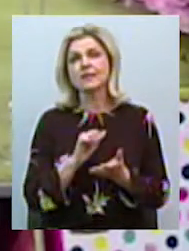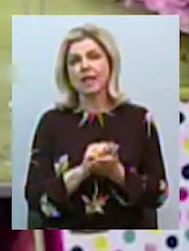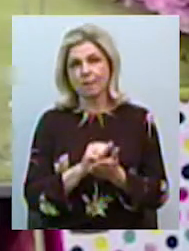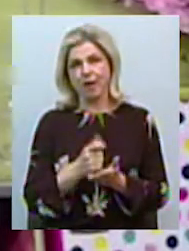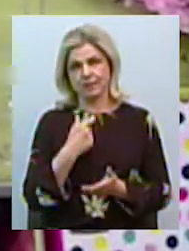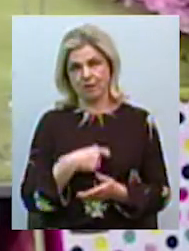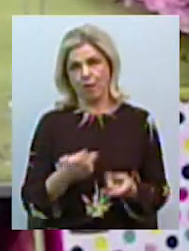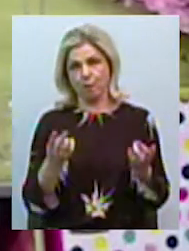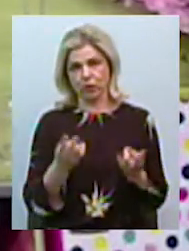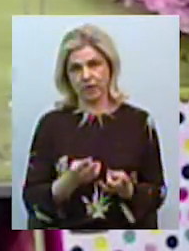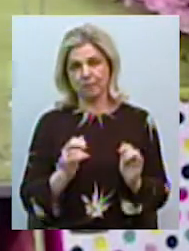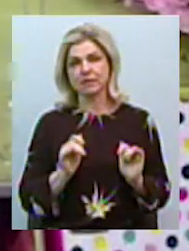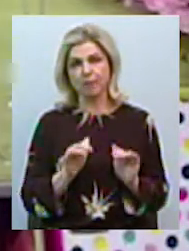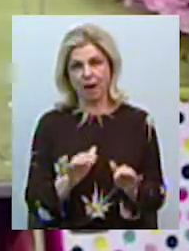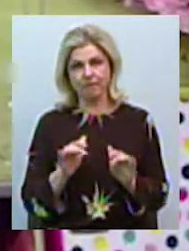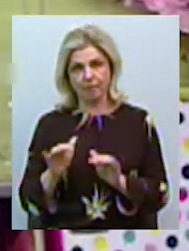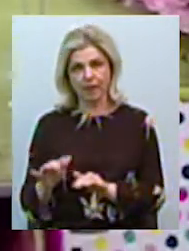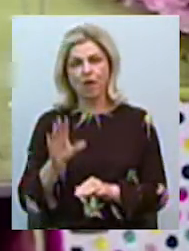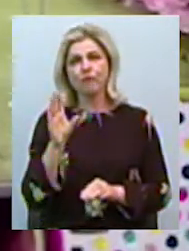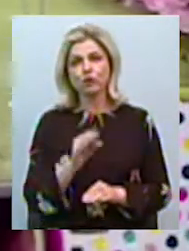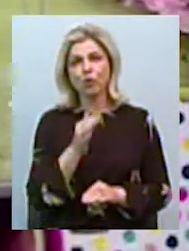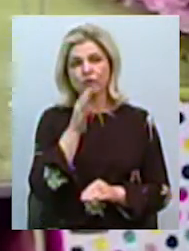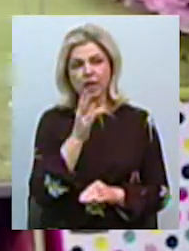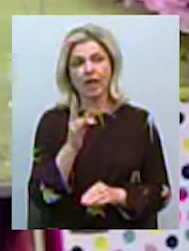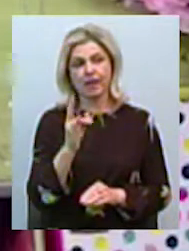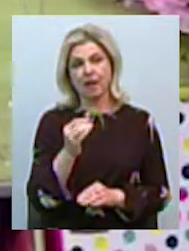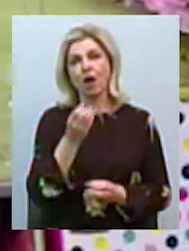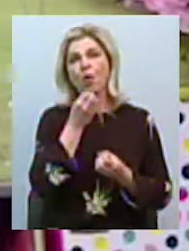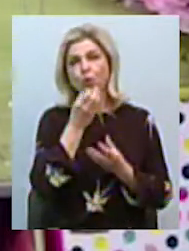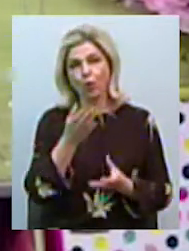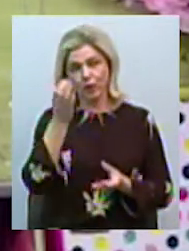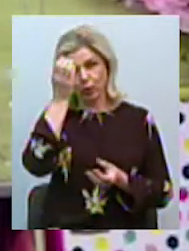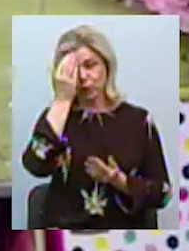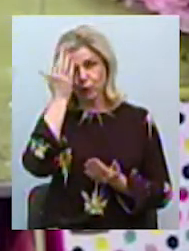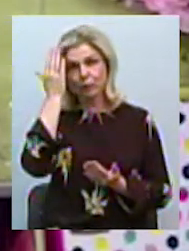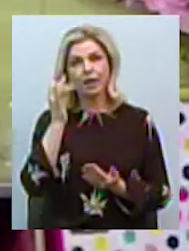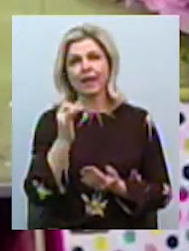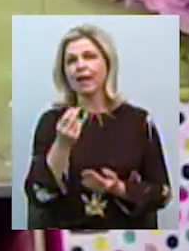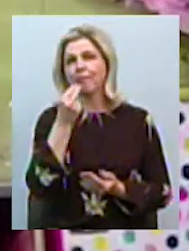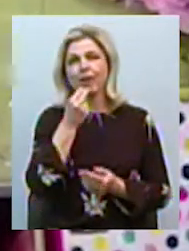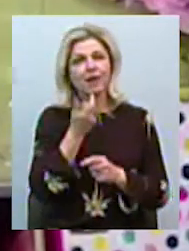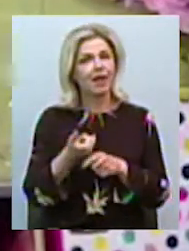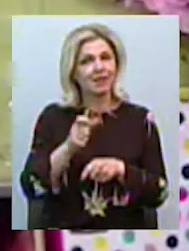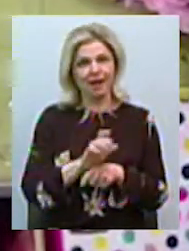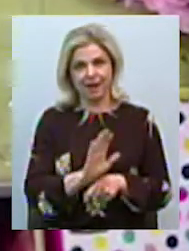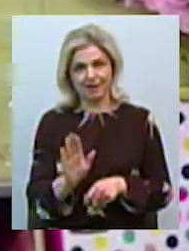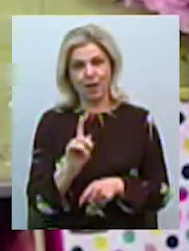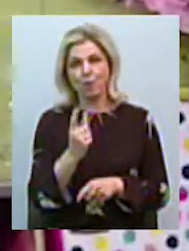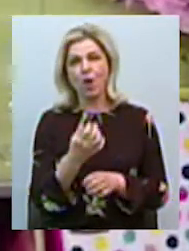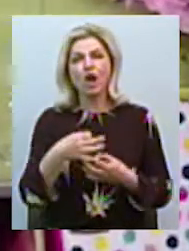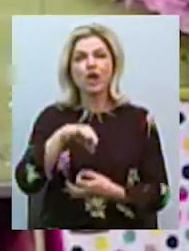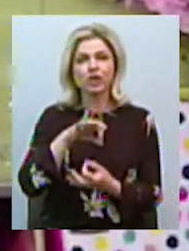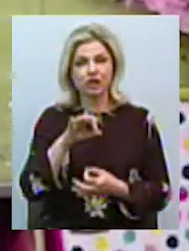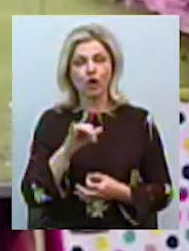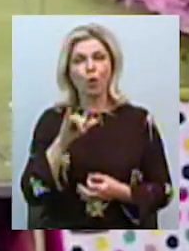потрібними справами, без часу на дурні думки, і також, головне, не переїдайте, бо зайві вугловоди не